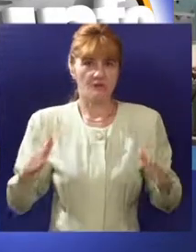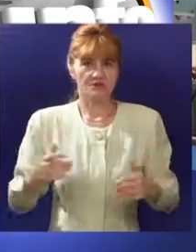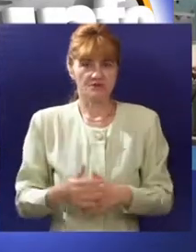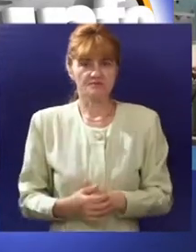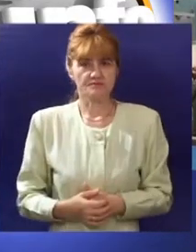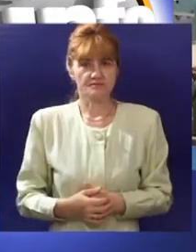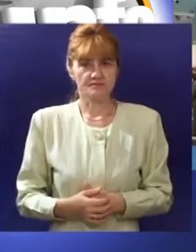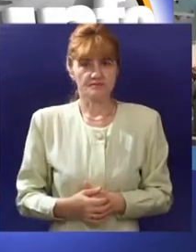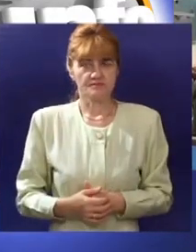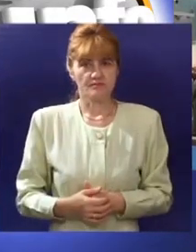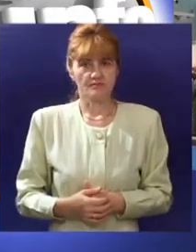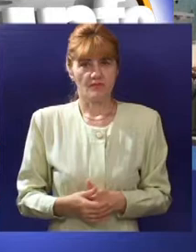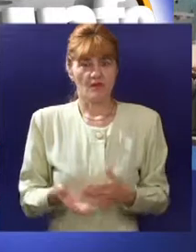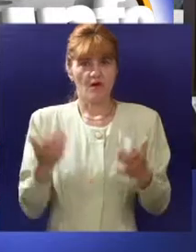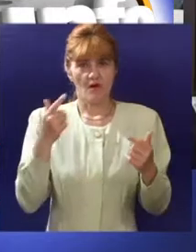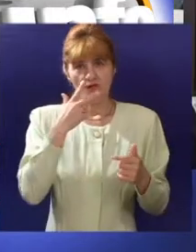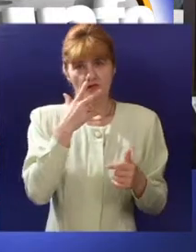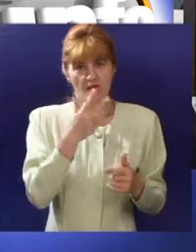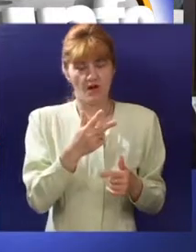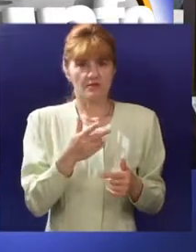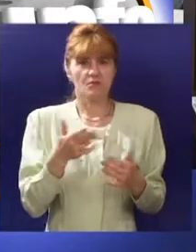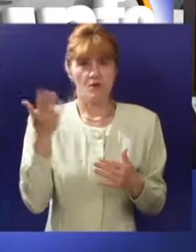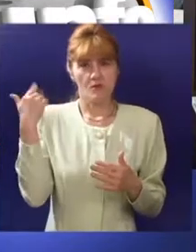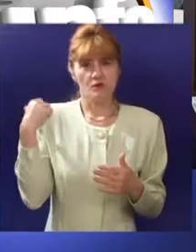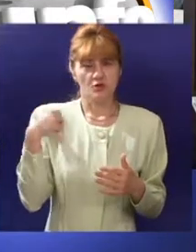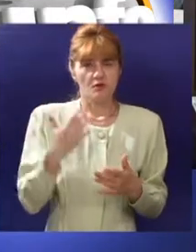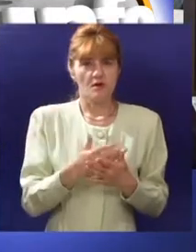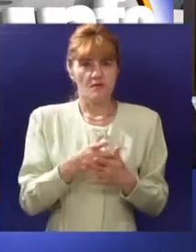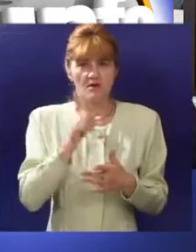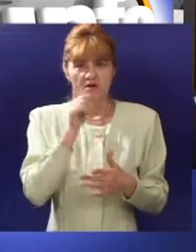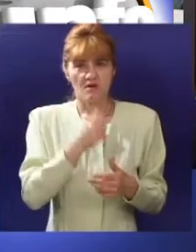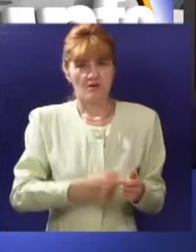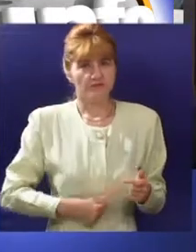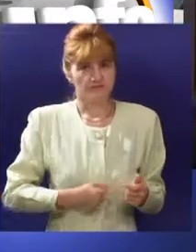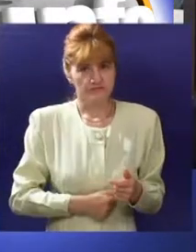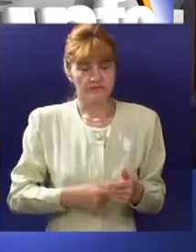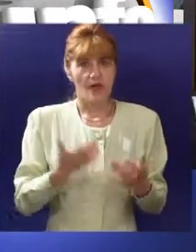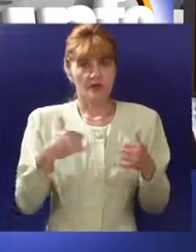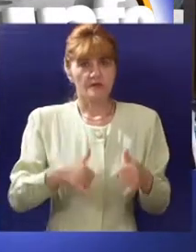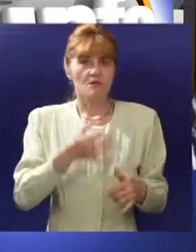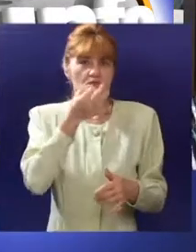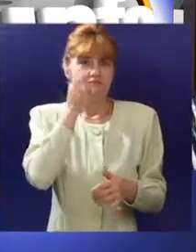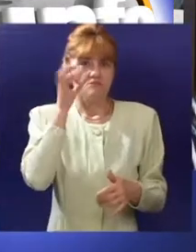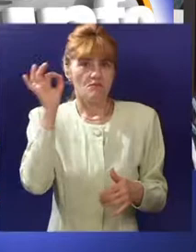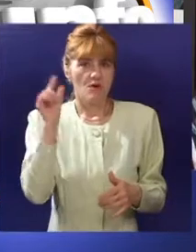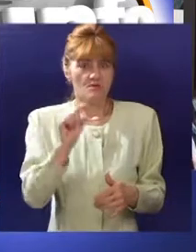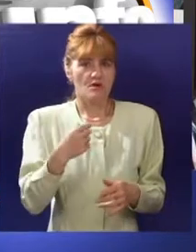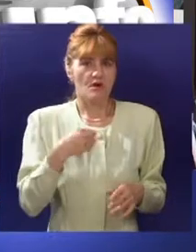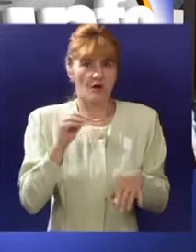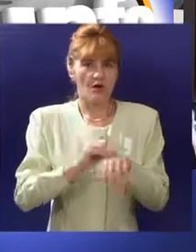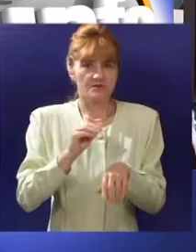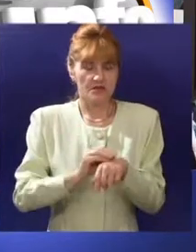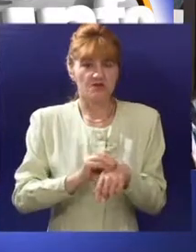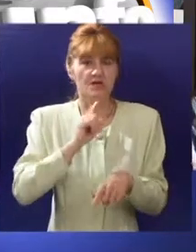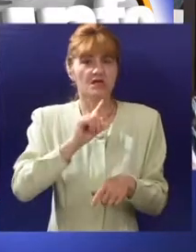domaća preduzeća. Pa svakako ako poredimo prošle godine kada je Srbija takođe učestvala na ovom sajmu vide se znaciju poravka. Značiju